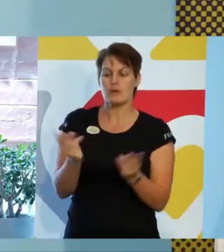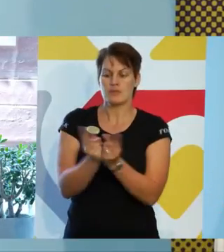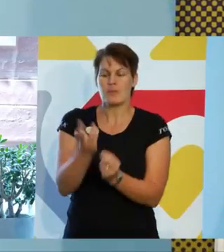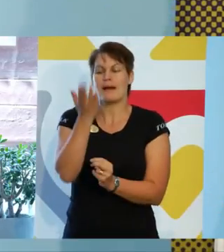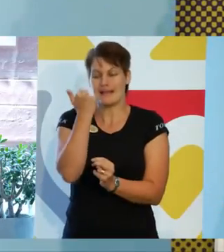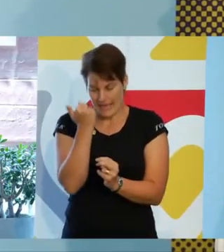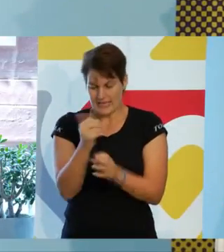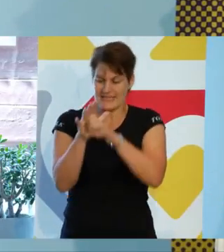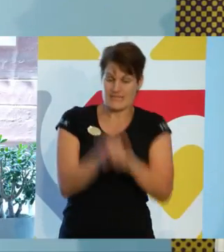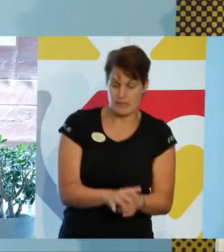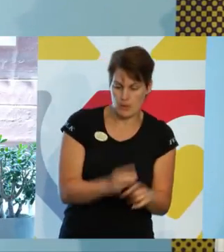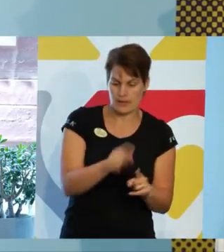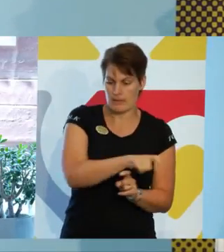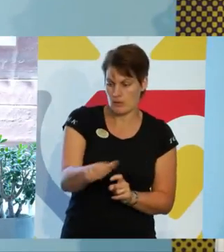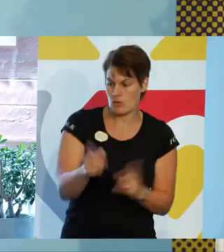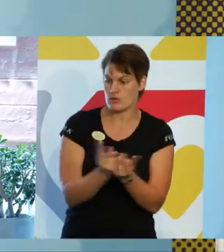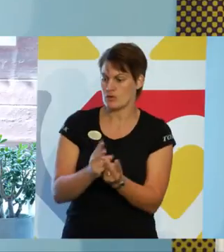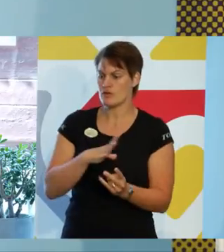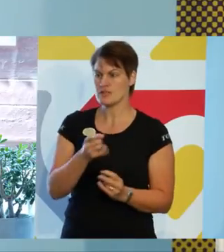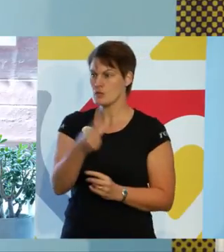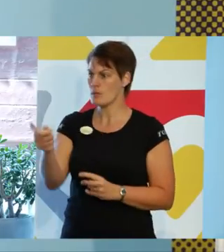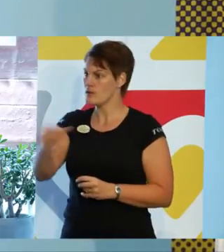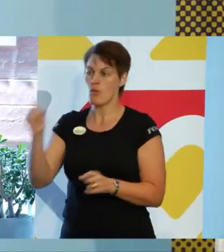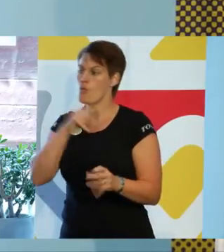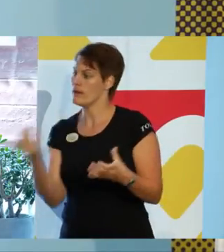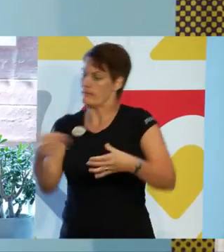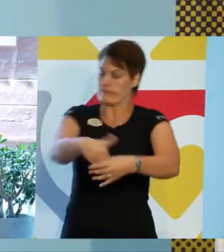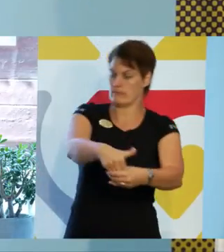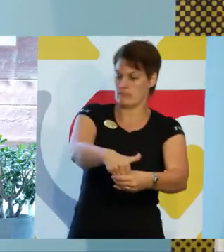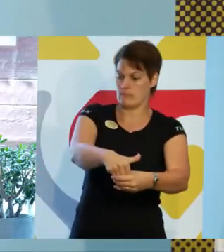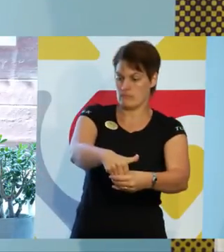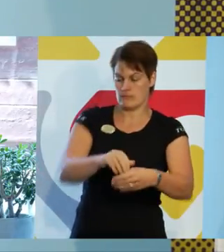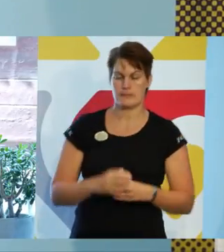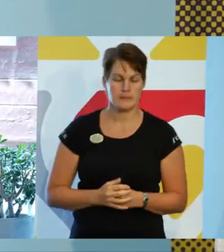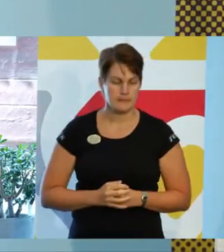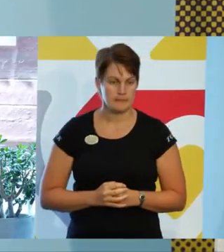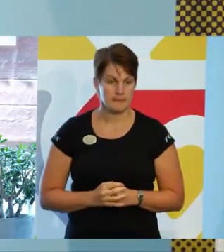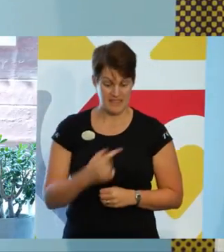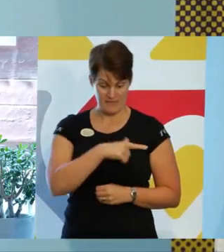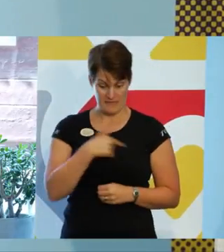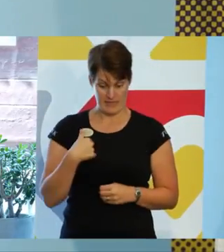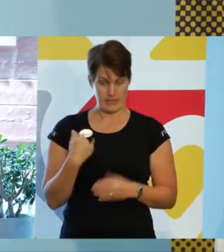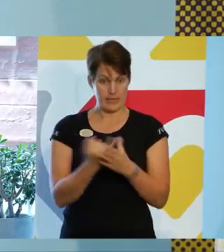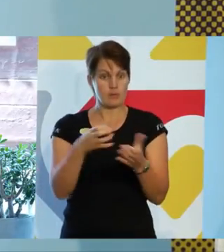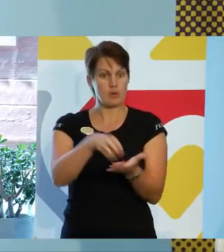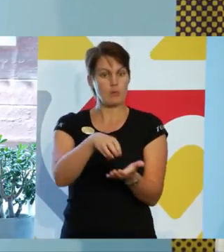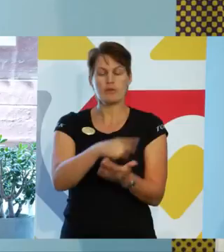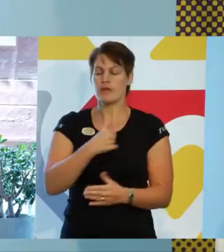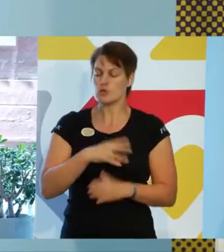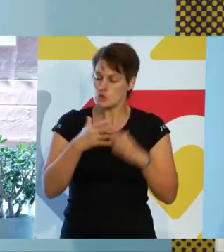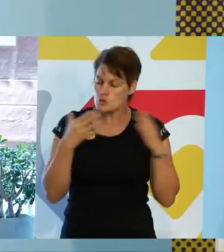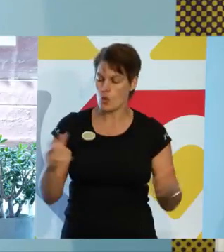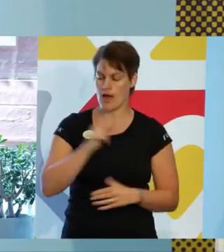omöjliggör inträde i innanförskap. Vi i kommunerna har ett stort